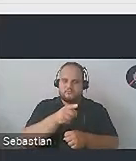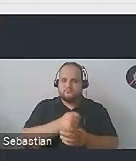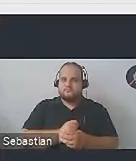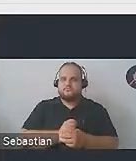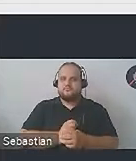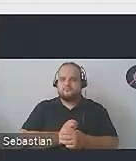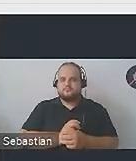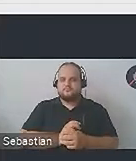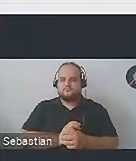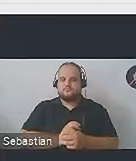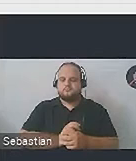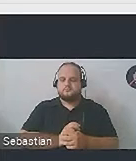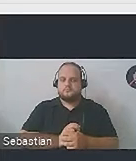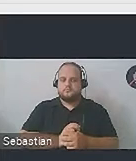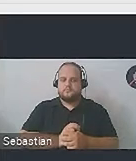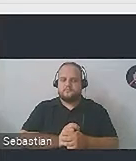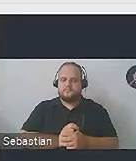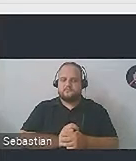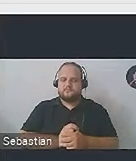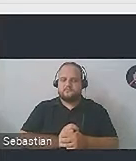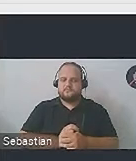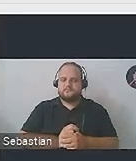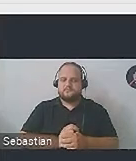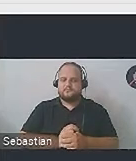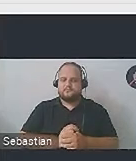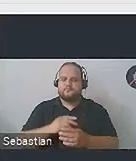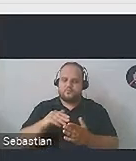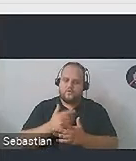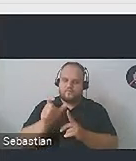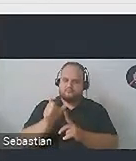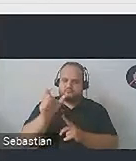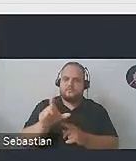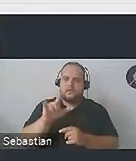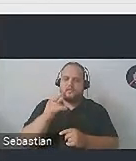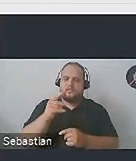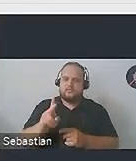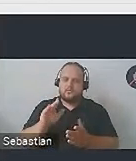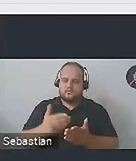nowy link. O, to będzie nowy link. Uwaga, nie ten sam wcale.